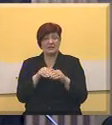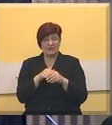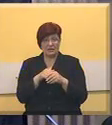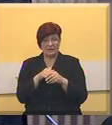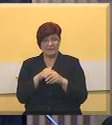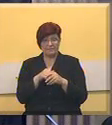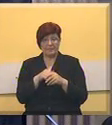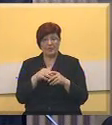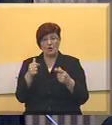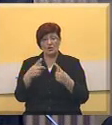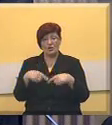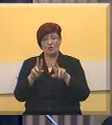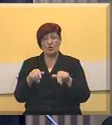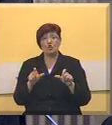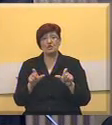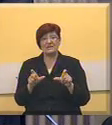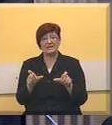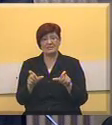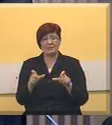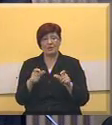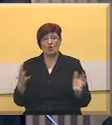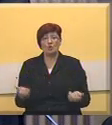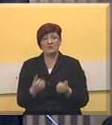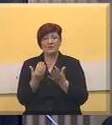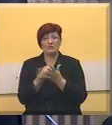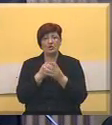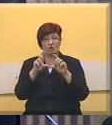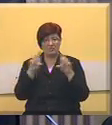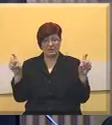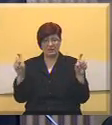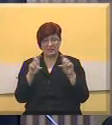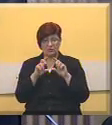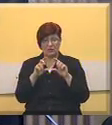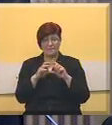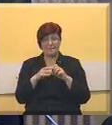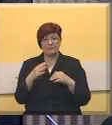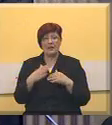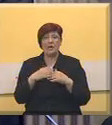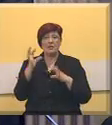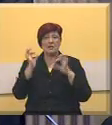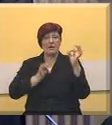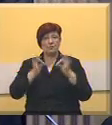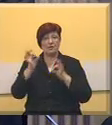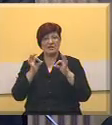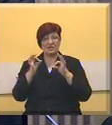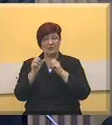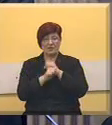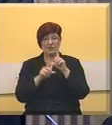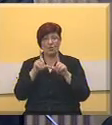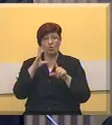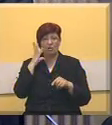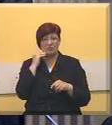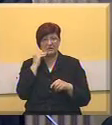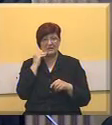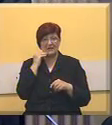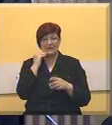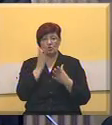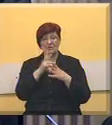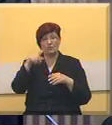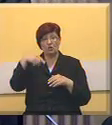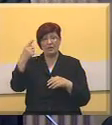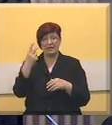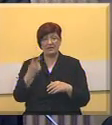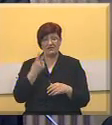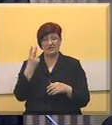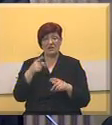delu moglo da se spreči osnivanjem novog instituta. Prema procenama univerziteta u Novom Sadu, samo naredne dve